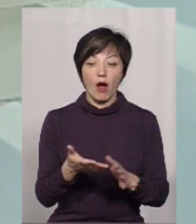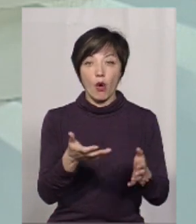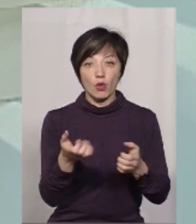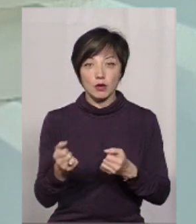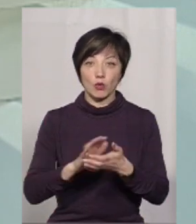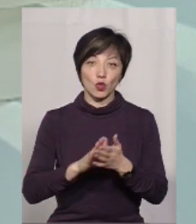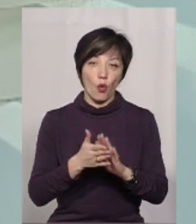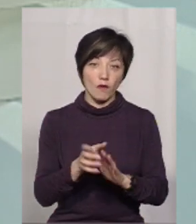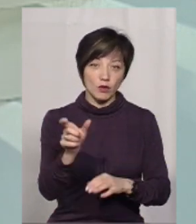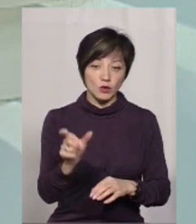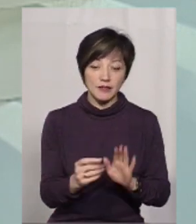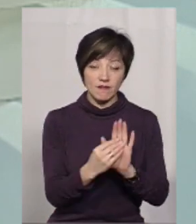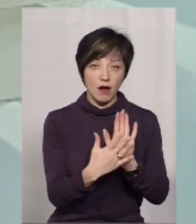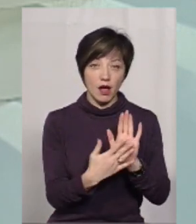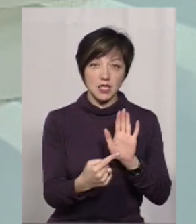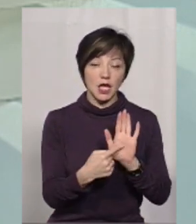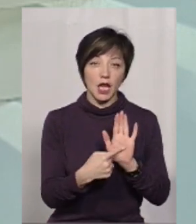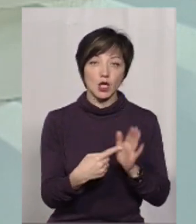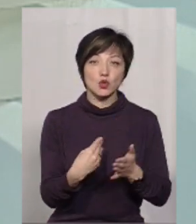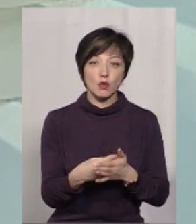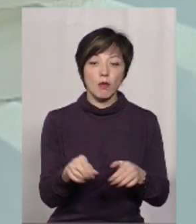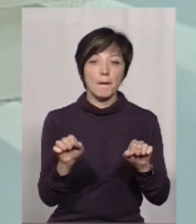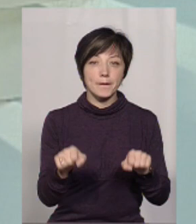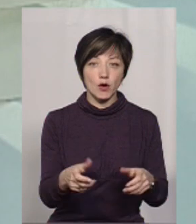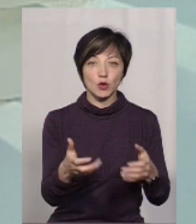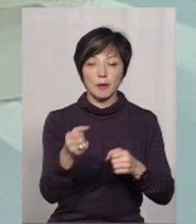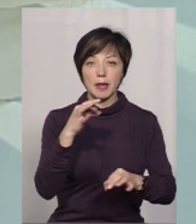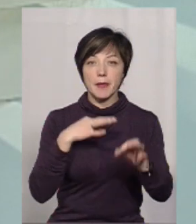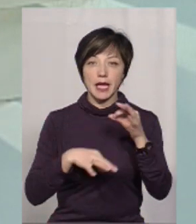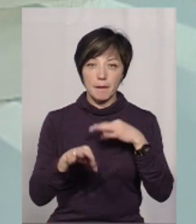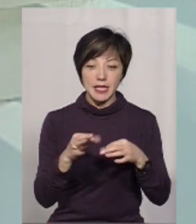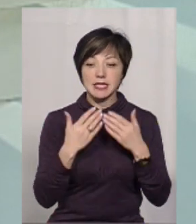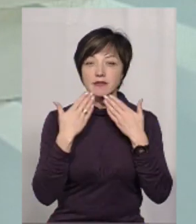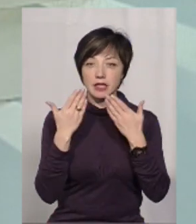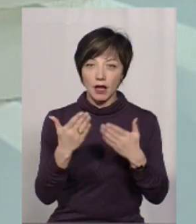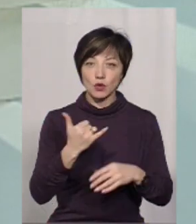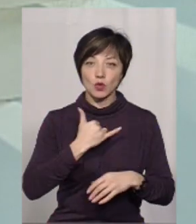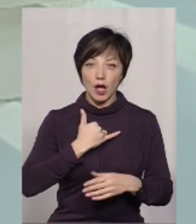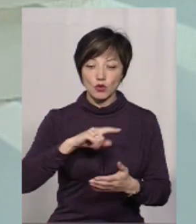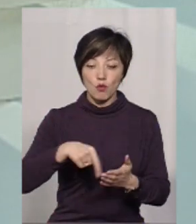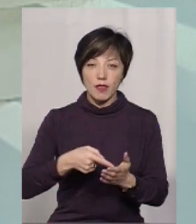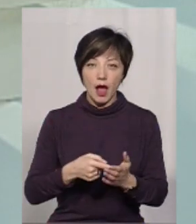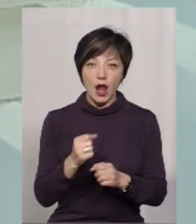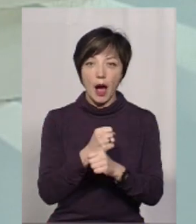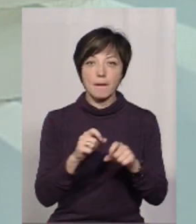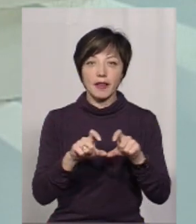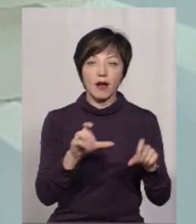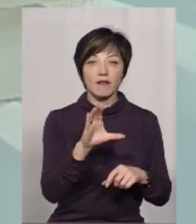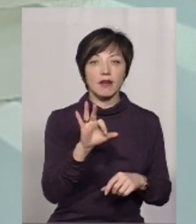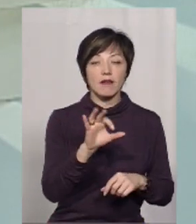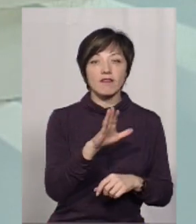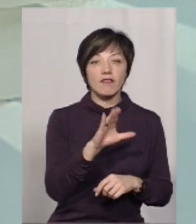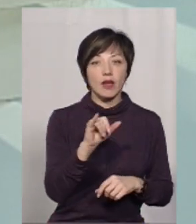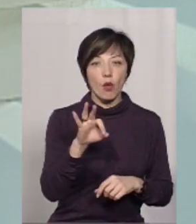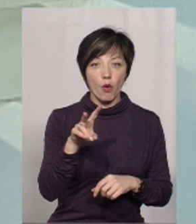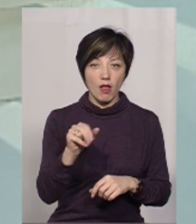Отримує людина договір, в якому вже вказана сума, на яку вона може отримати медикаменти. Звертається в нашу комунальну аптеку ВІОВА. Чому ВІОВА?